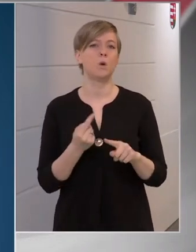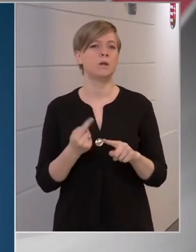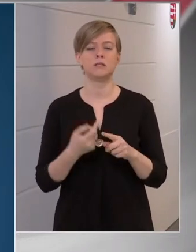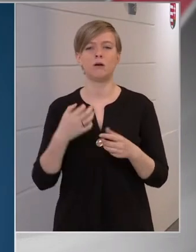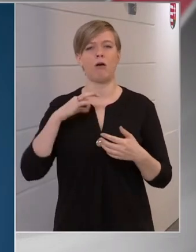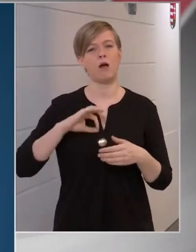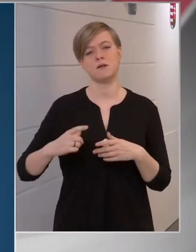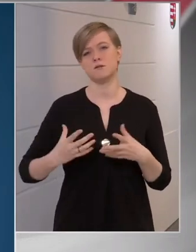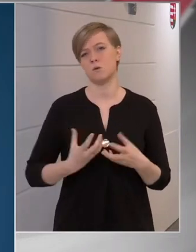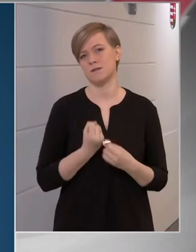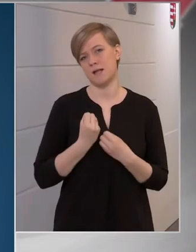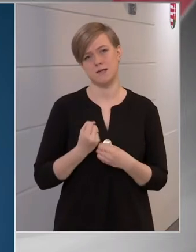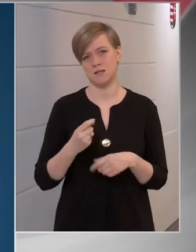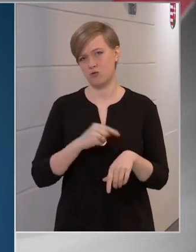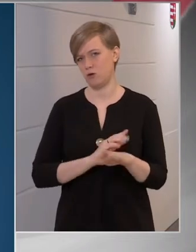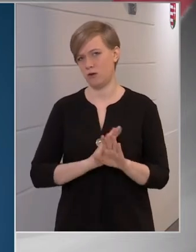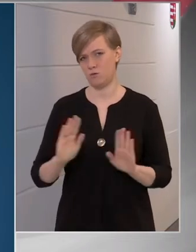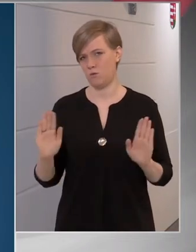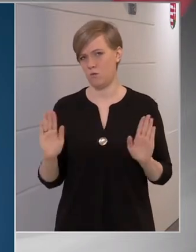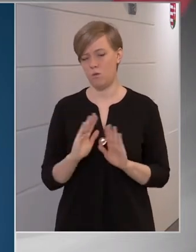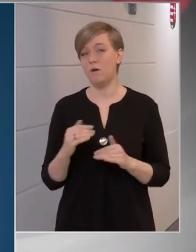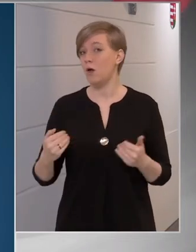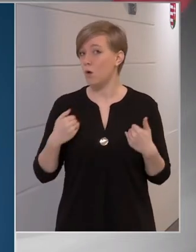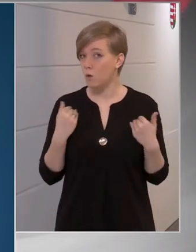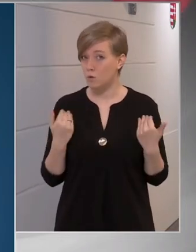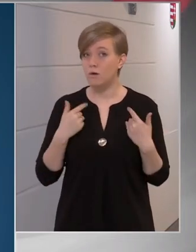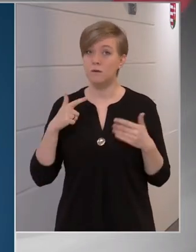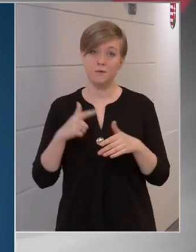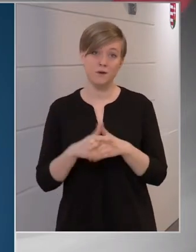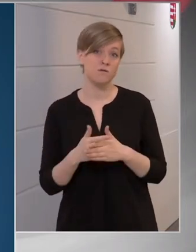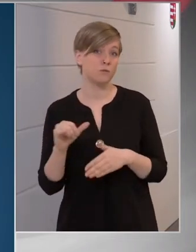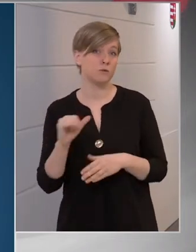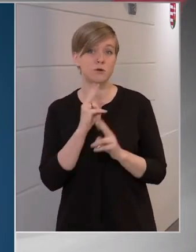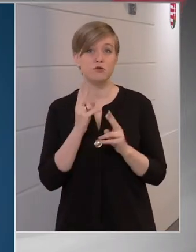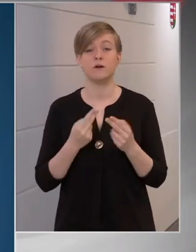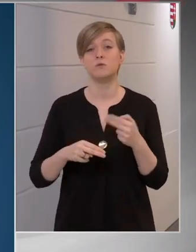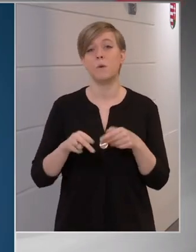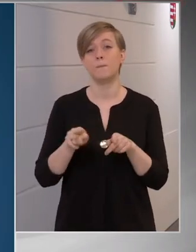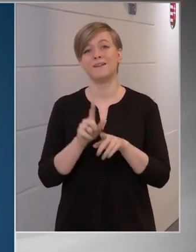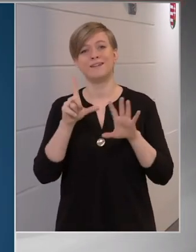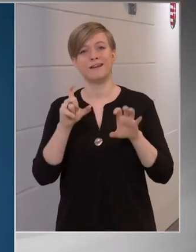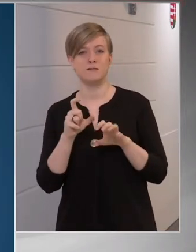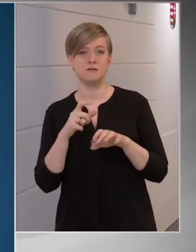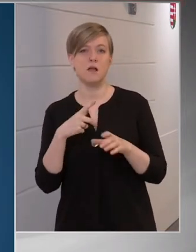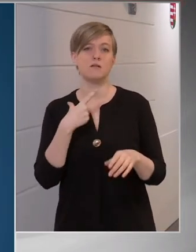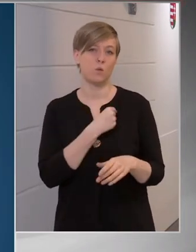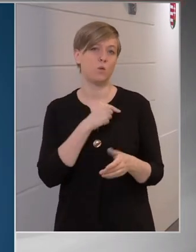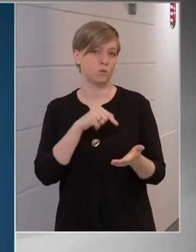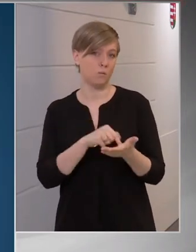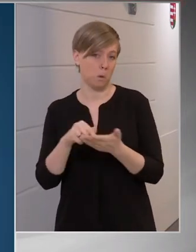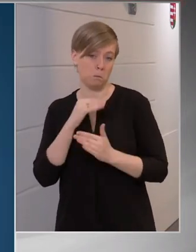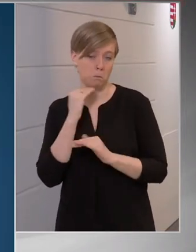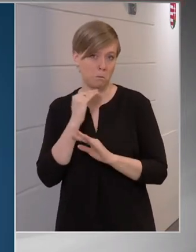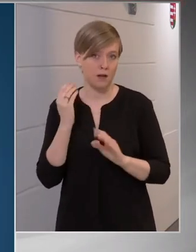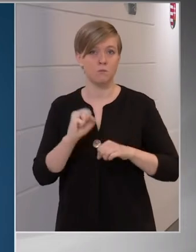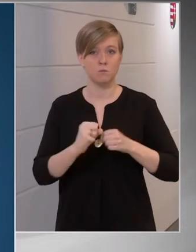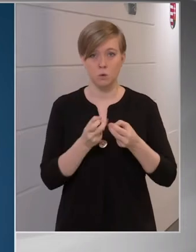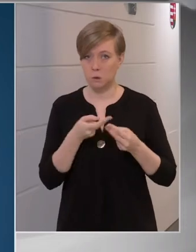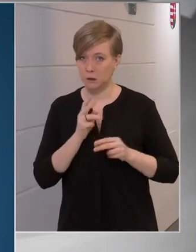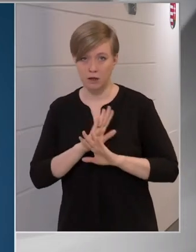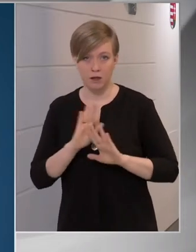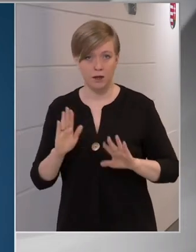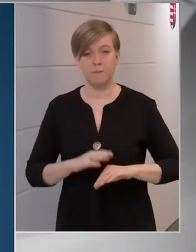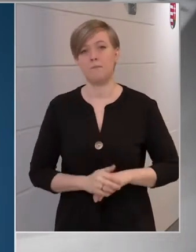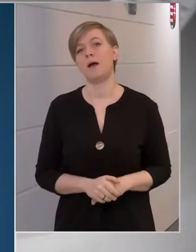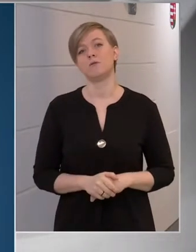haszonszerzés ideje. Tehát én örülök annak, hogy miközben Budapesten van több mint 700 oltópont, ami elegendő, működőképes,